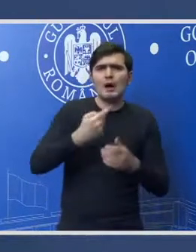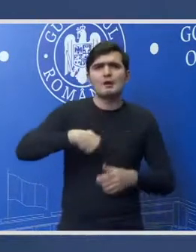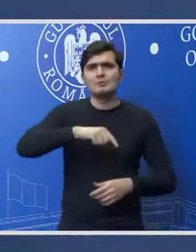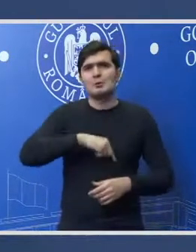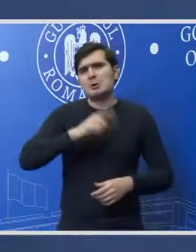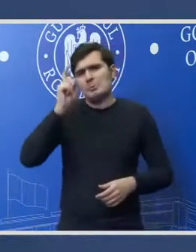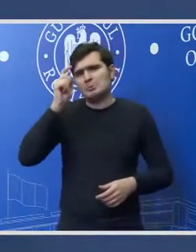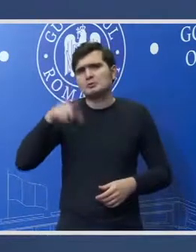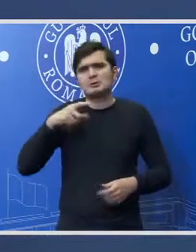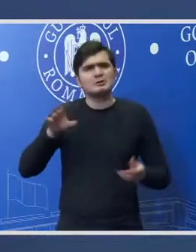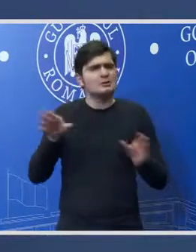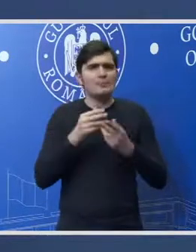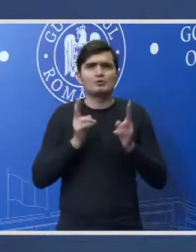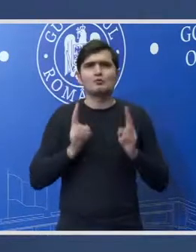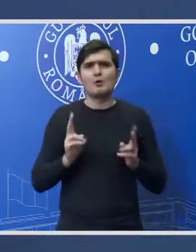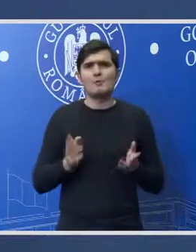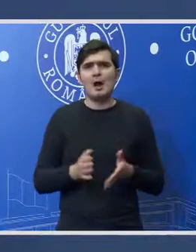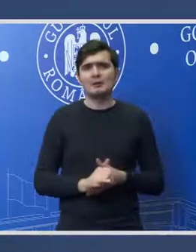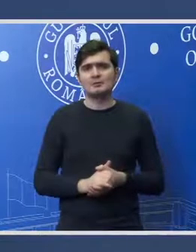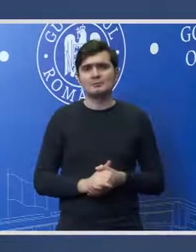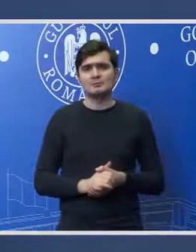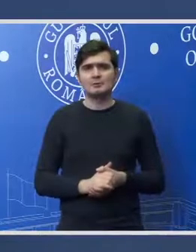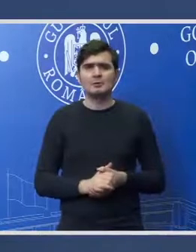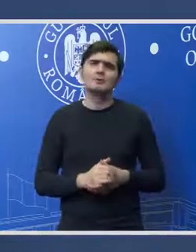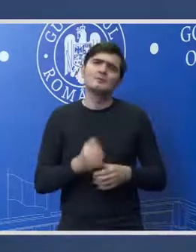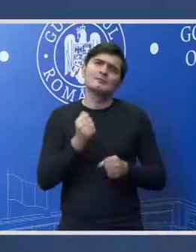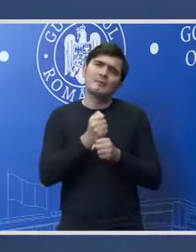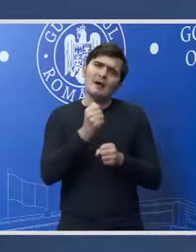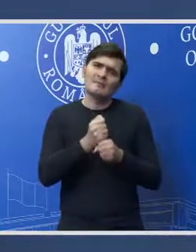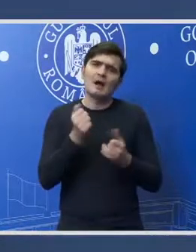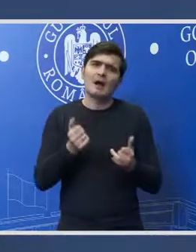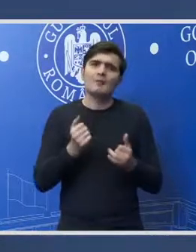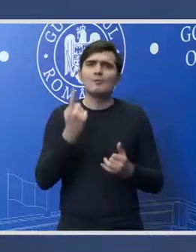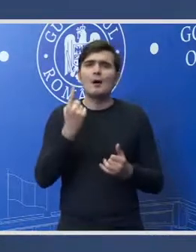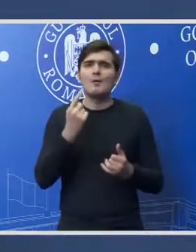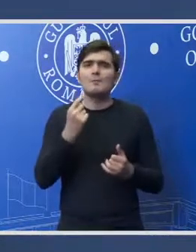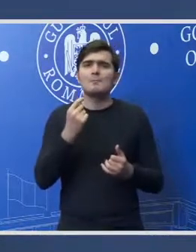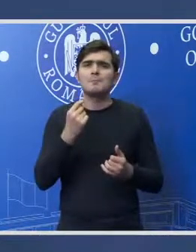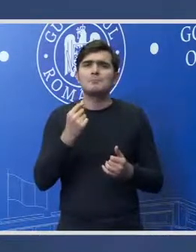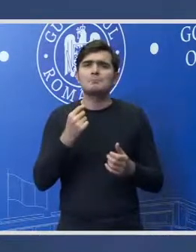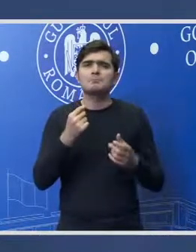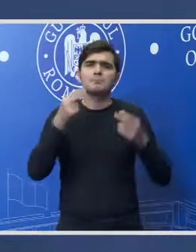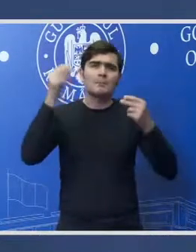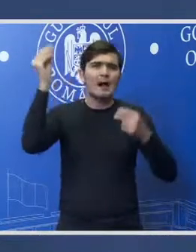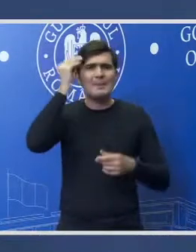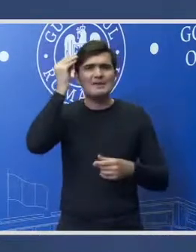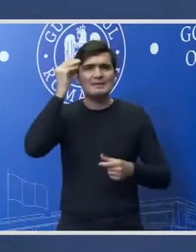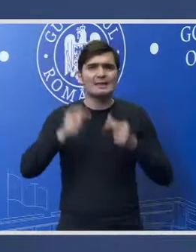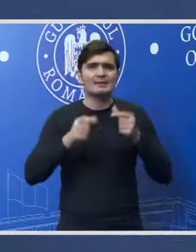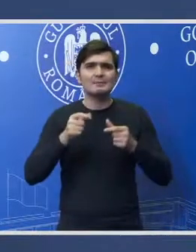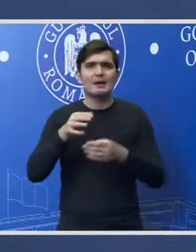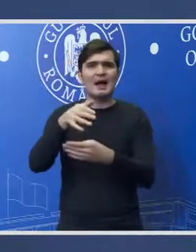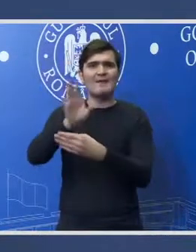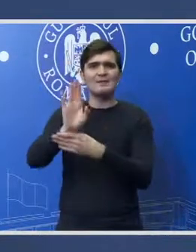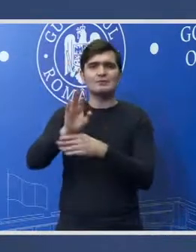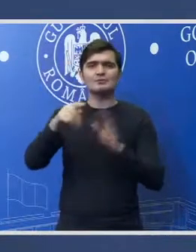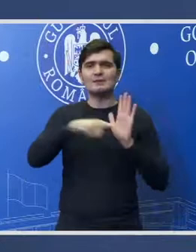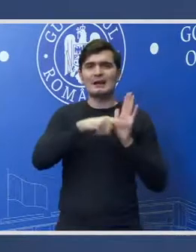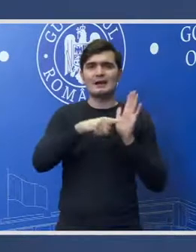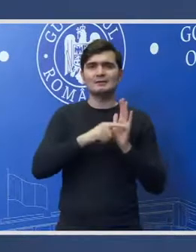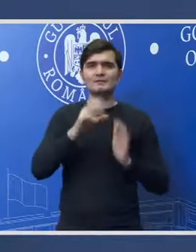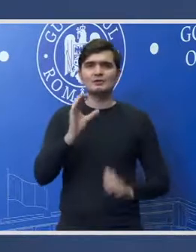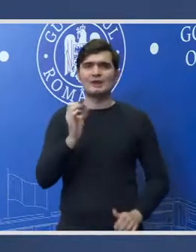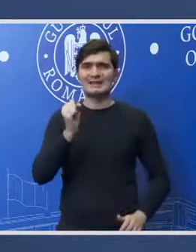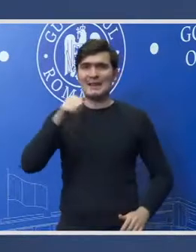absolut normale mai fac o referire la vizul negativ din partea CSM